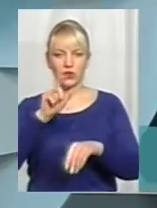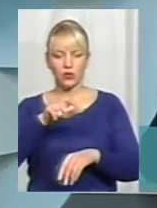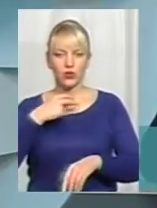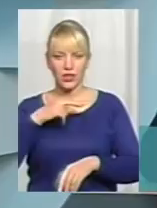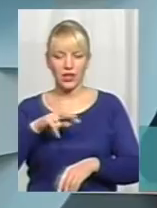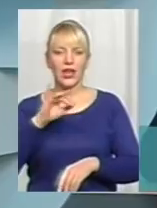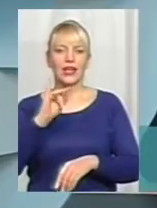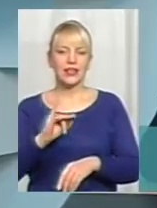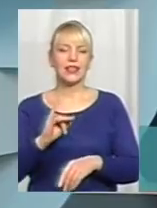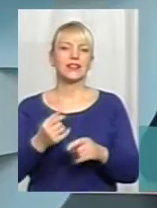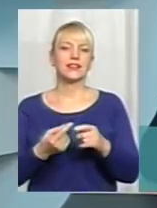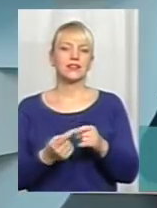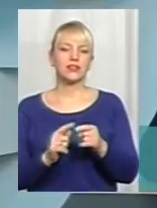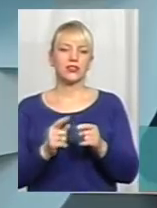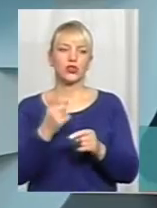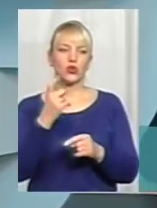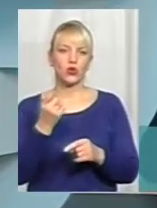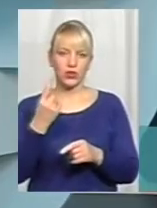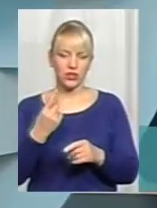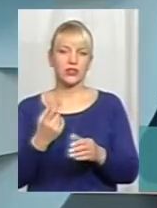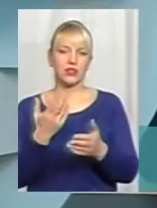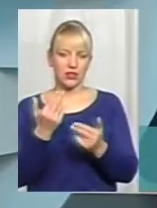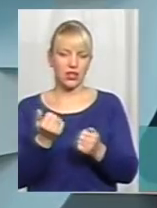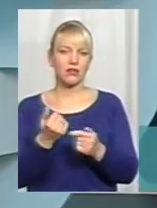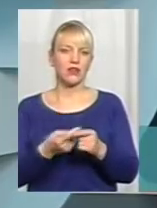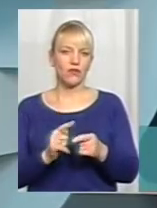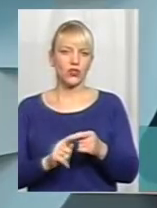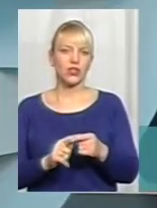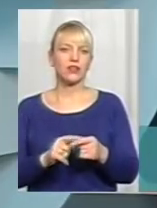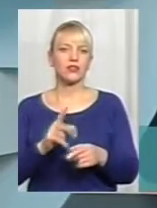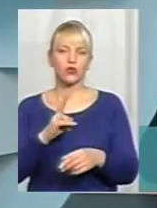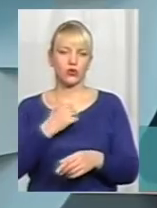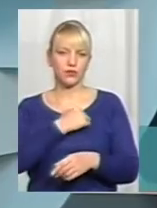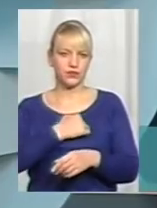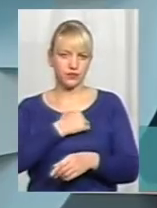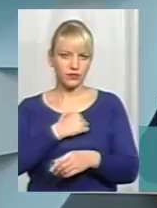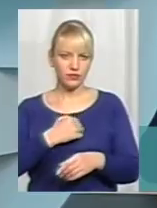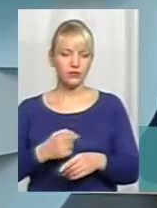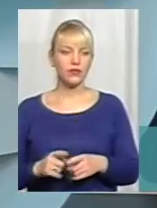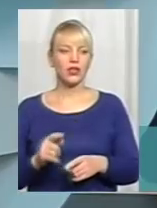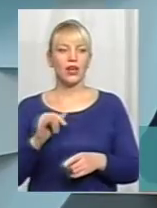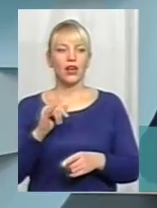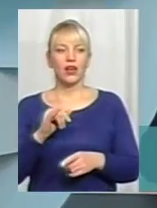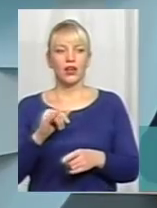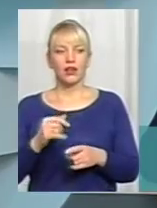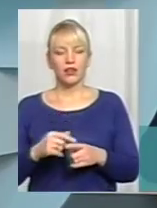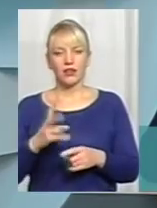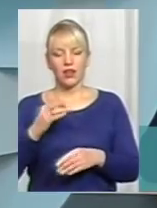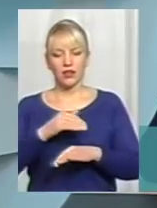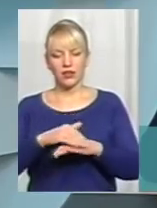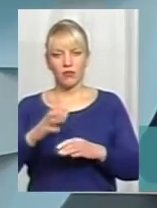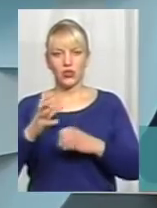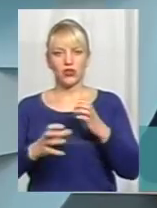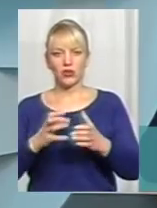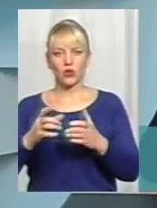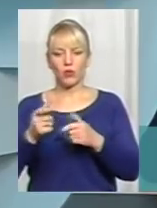Що стосується безпереднього даного ролику? Да, дійсно мав такий факт, що 23 січня на адресу місціонального управління